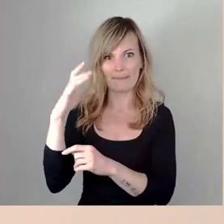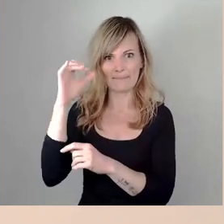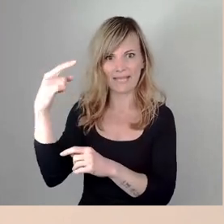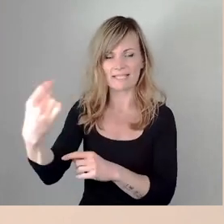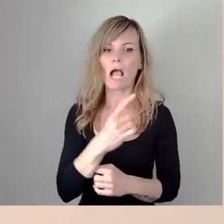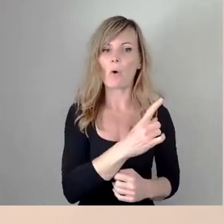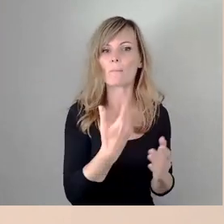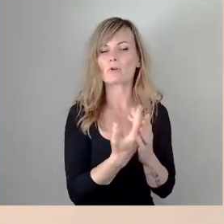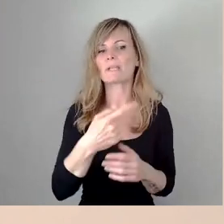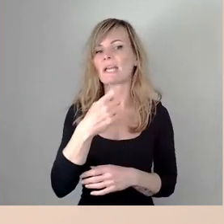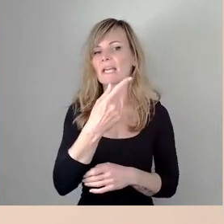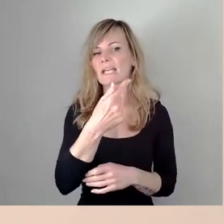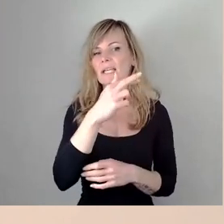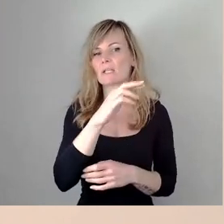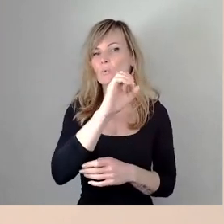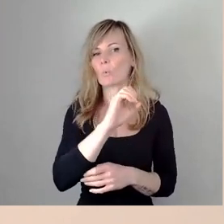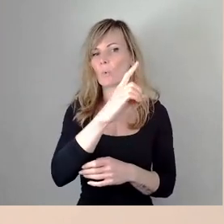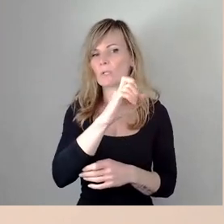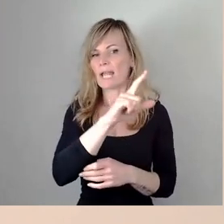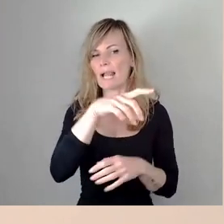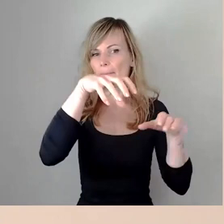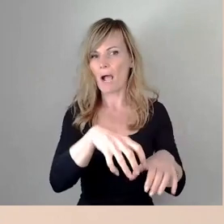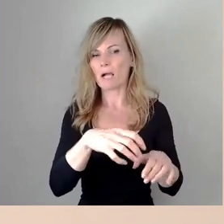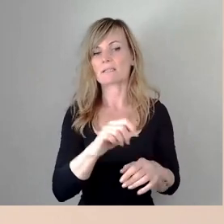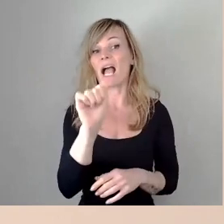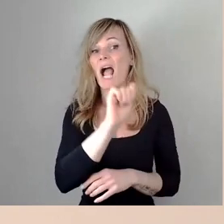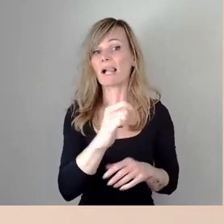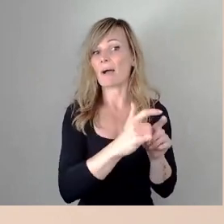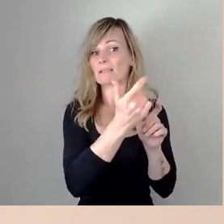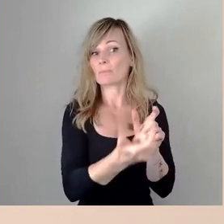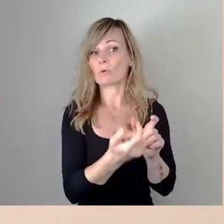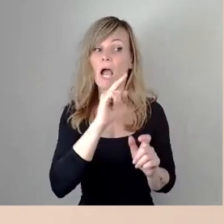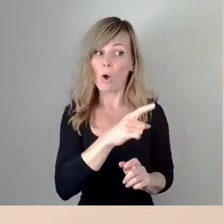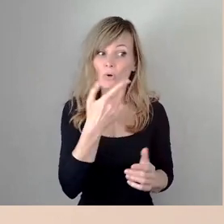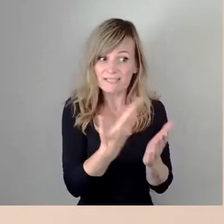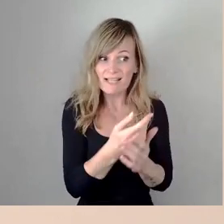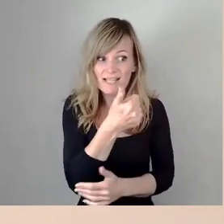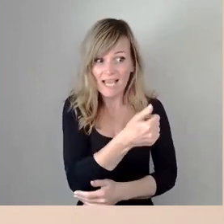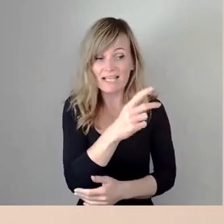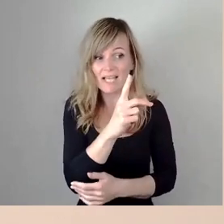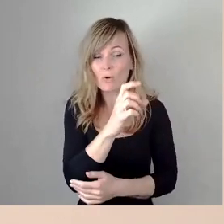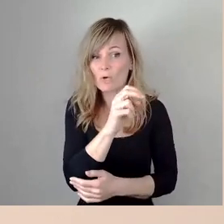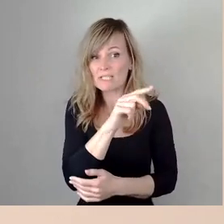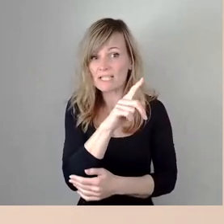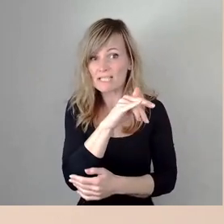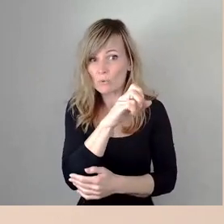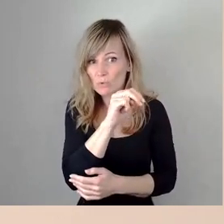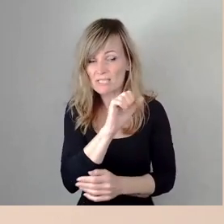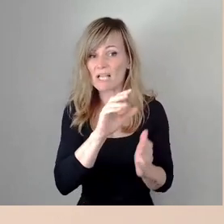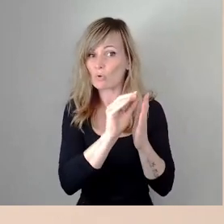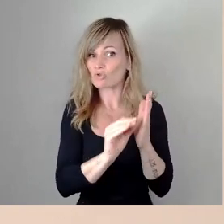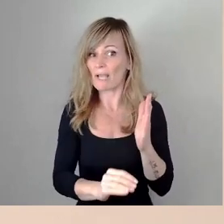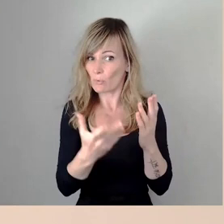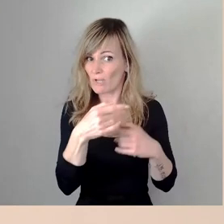Trödelmarkt an der Albertbrück auch das ist eine Konzessionsausschreibung gewesen wo es eben